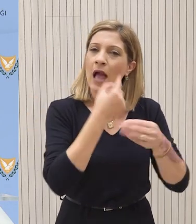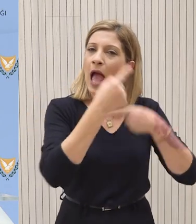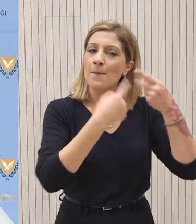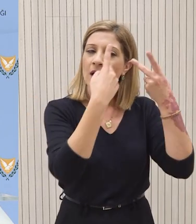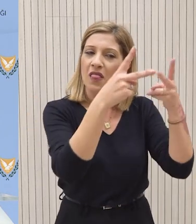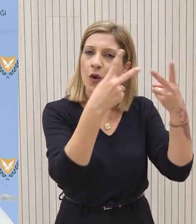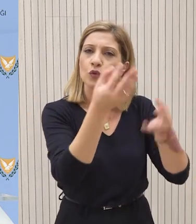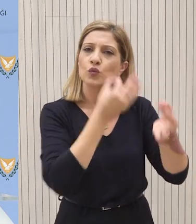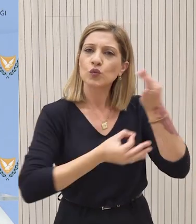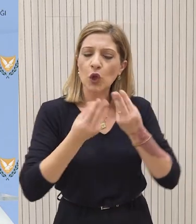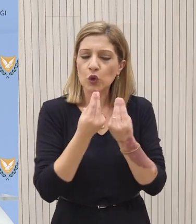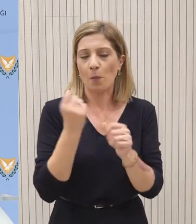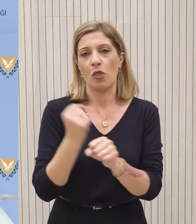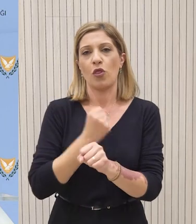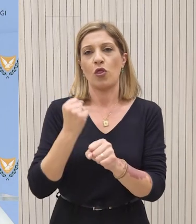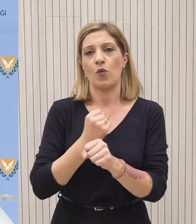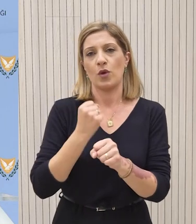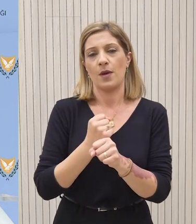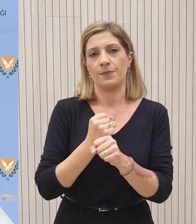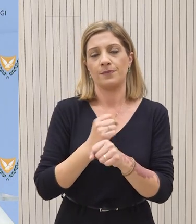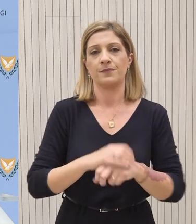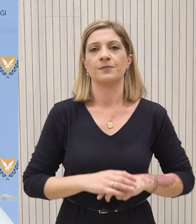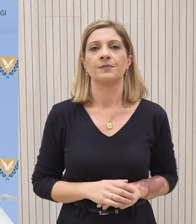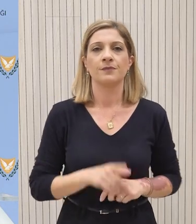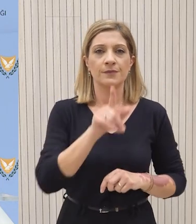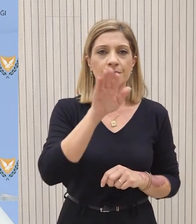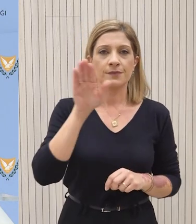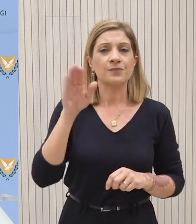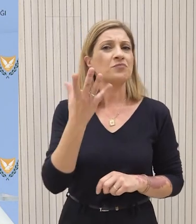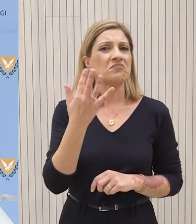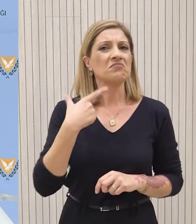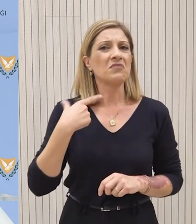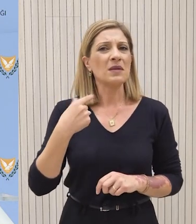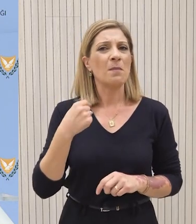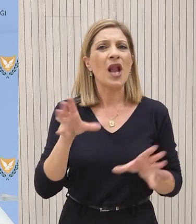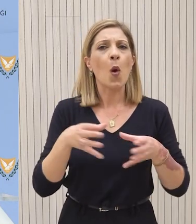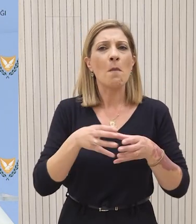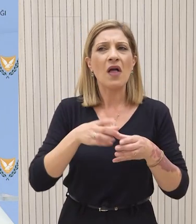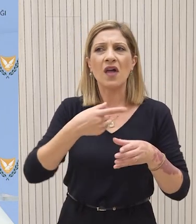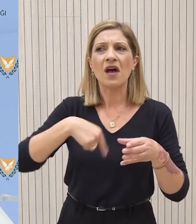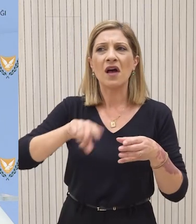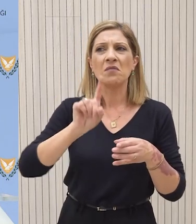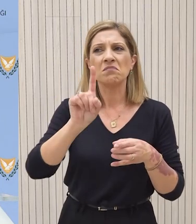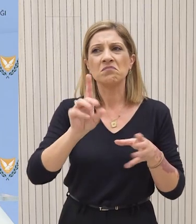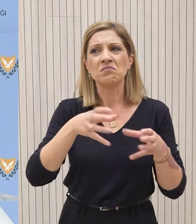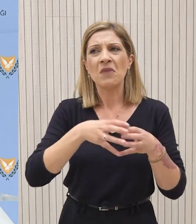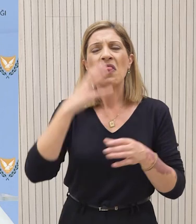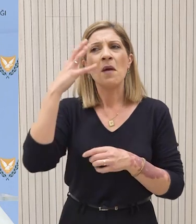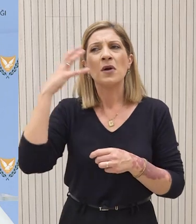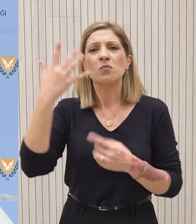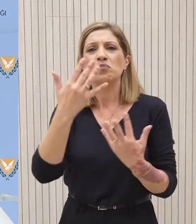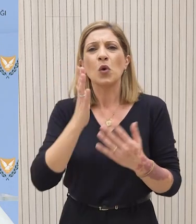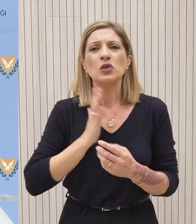βελτίωσης ως προς τις διαδικασίες τον τρόπο διερεύνησης αυτών των εγκλημάτων. Πόσα μέλη είναι αποτελεί αυτή η... Είναι μια ομάδα εμπειρογνωμόνων.